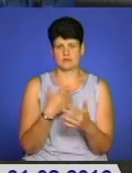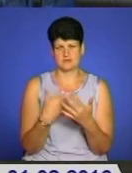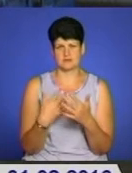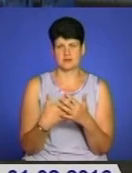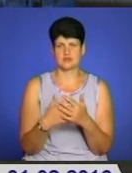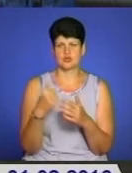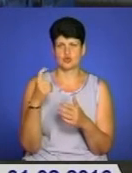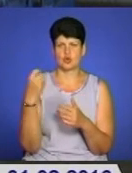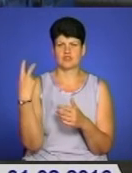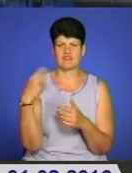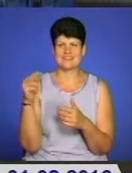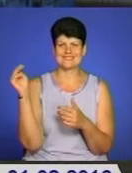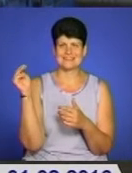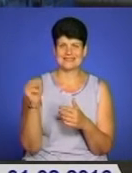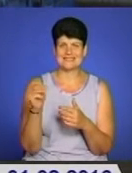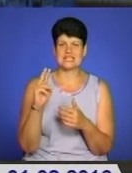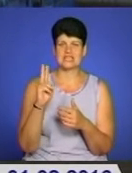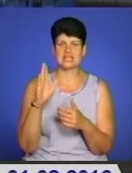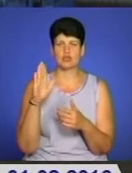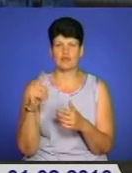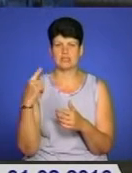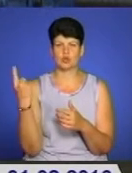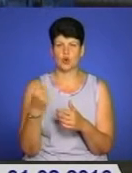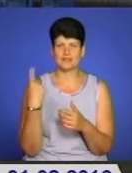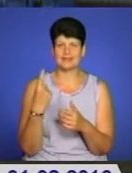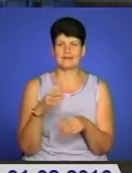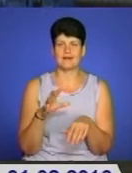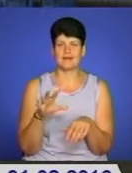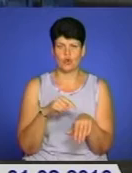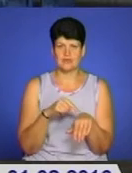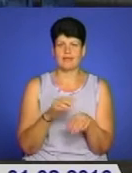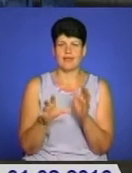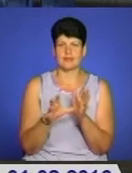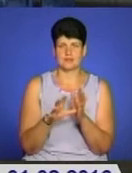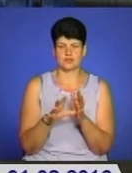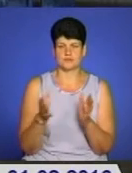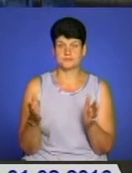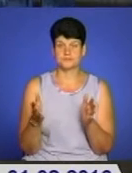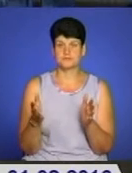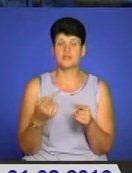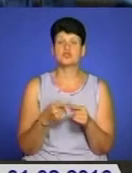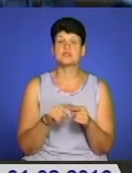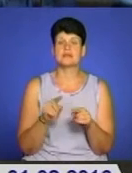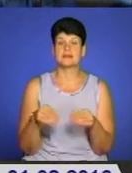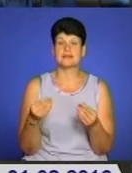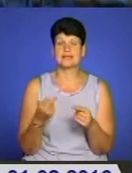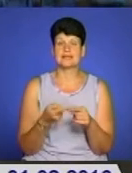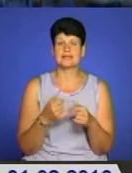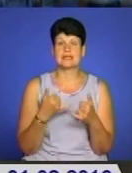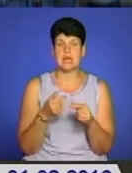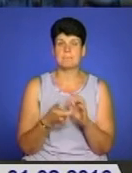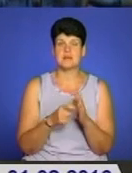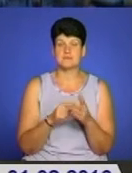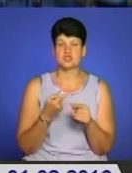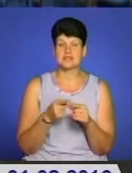рік до 120 тисяч кВт годин електричної енергії. Що це дає для приміщення? Для приміщення це дає